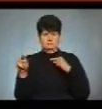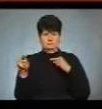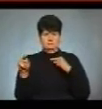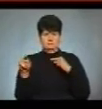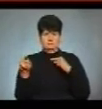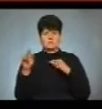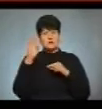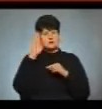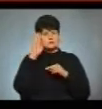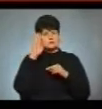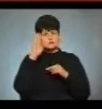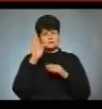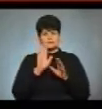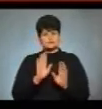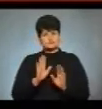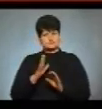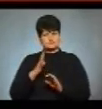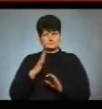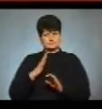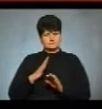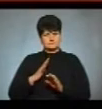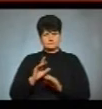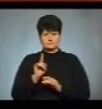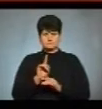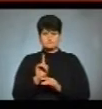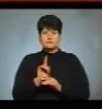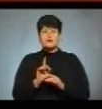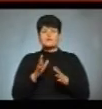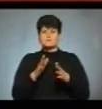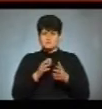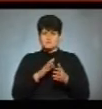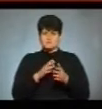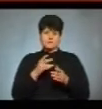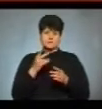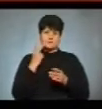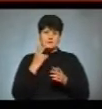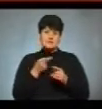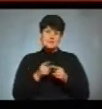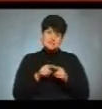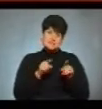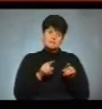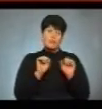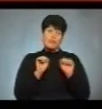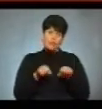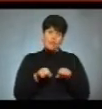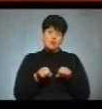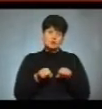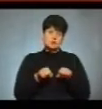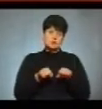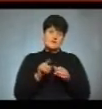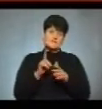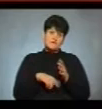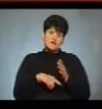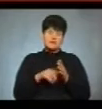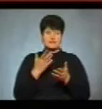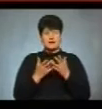Чоловічий електорат більш стійкий. Відповідно, цим даним можна в цілому довіряти,